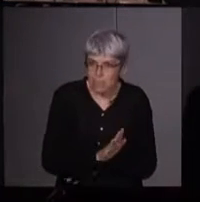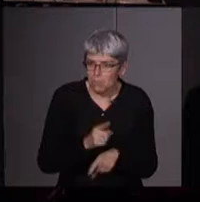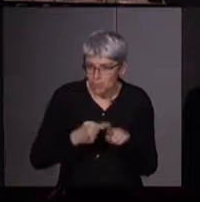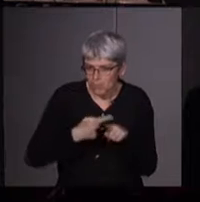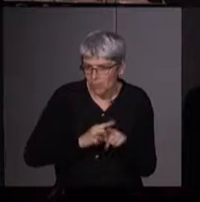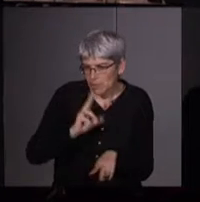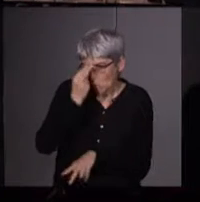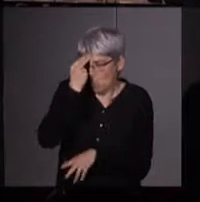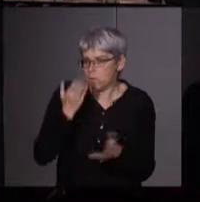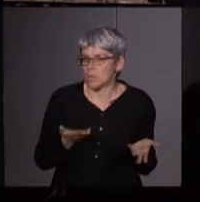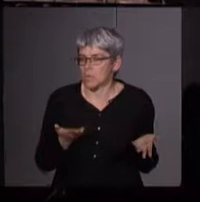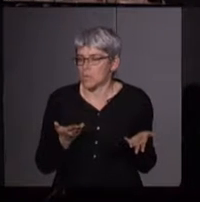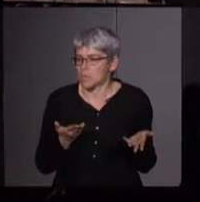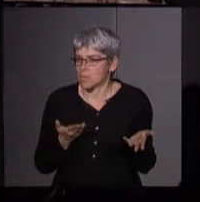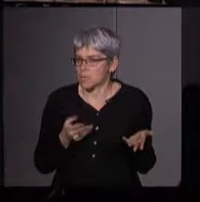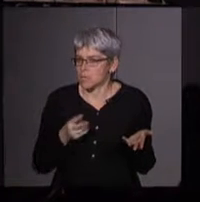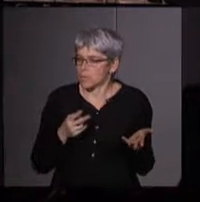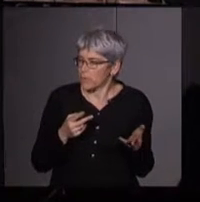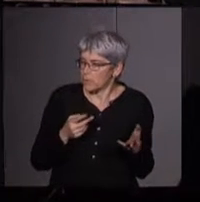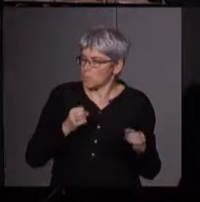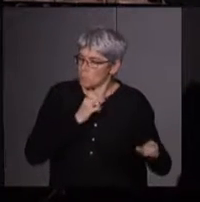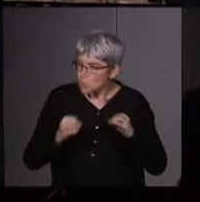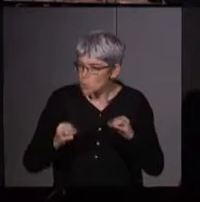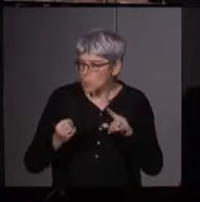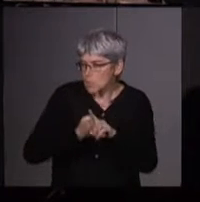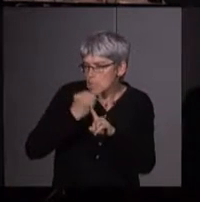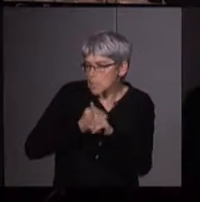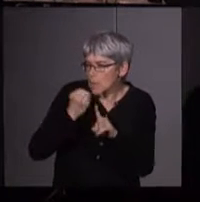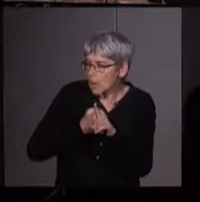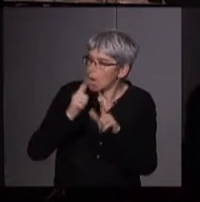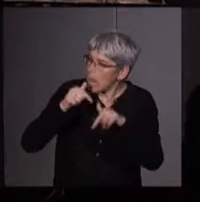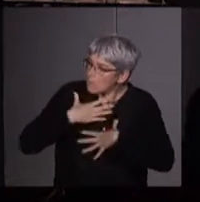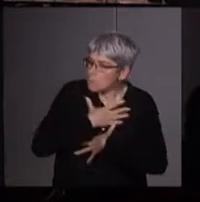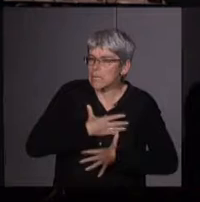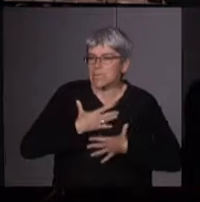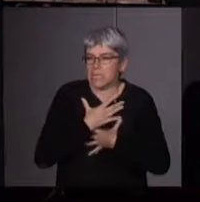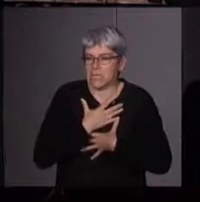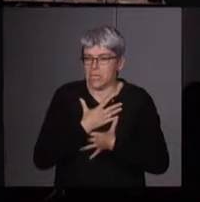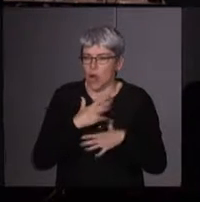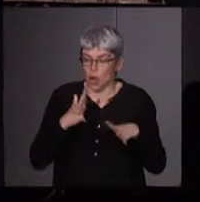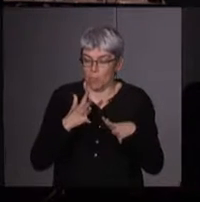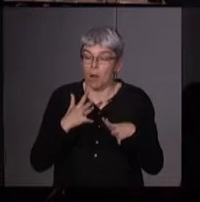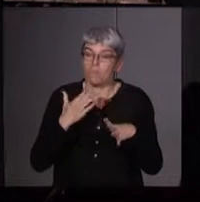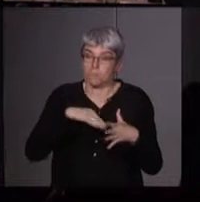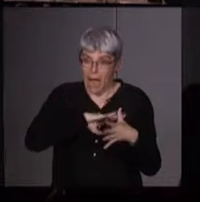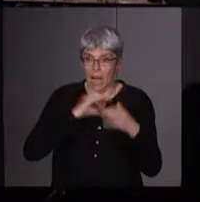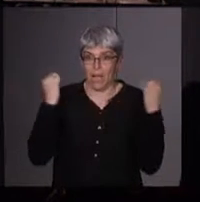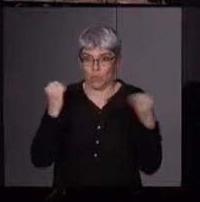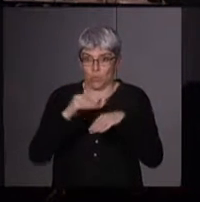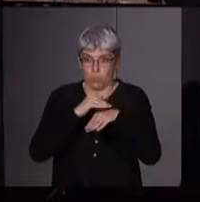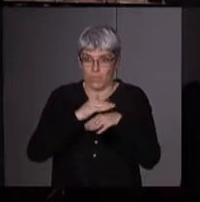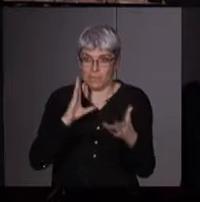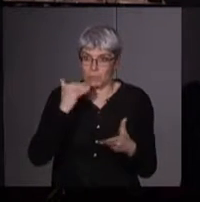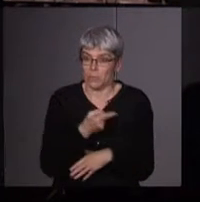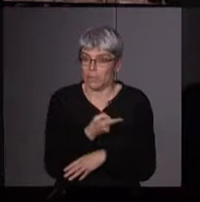petit à petit, elles ont commencé à nouveau à agir et à prendre du plaisir dans l'action politique. Donc,